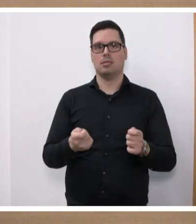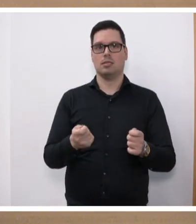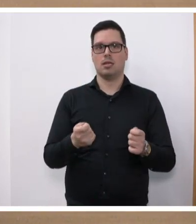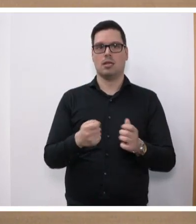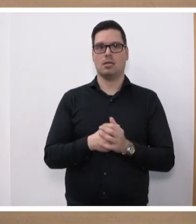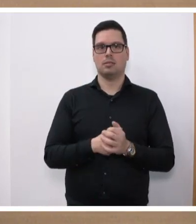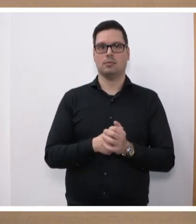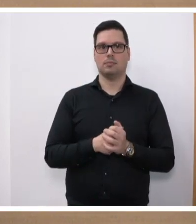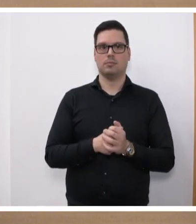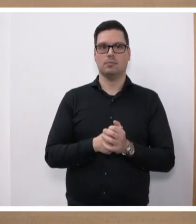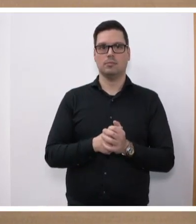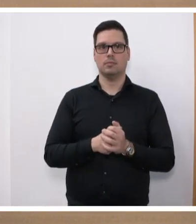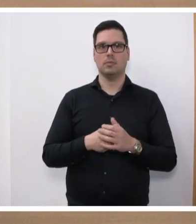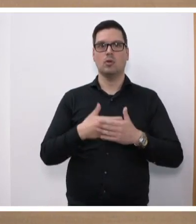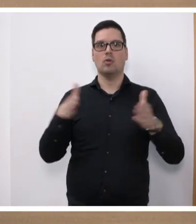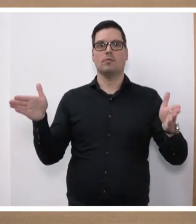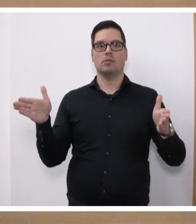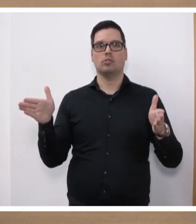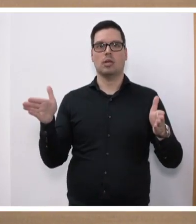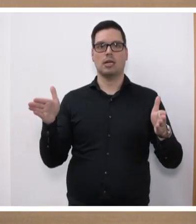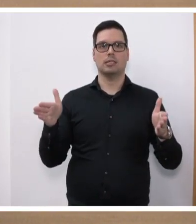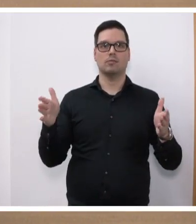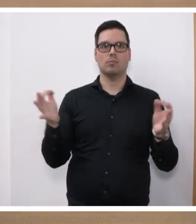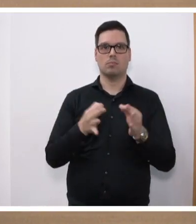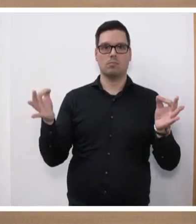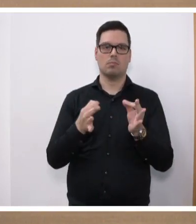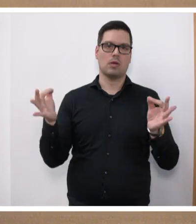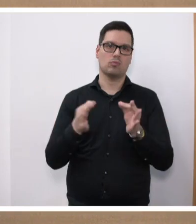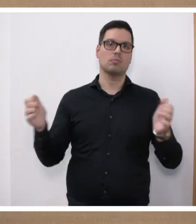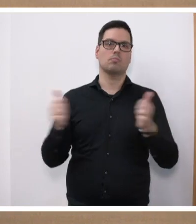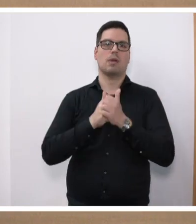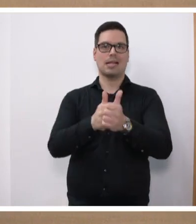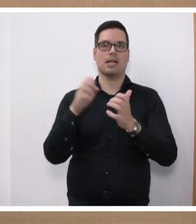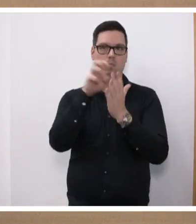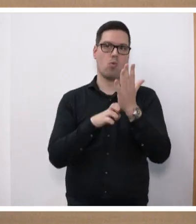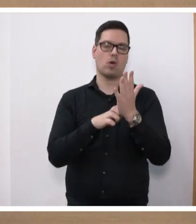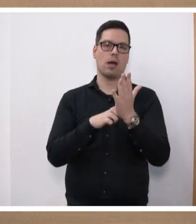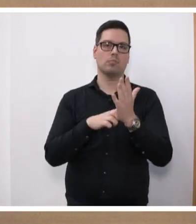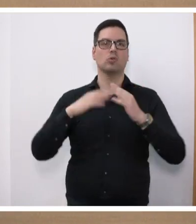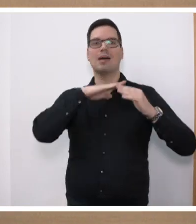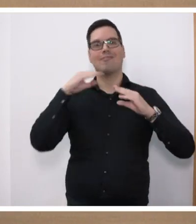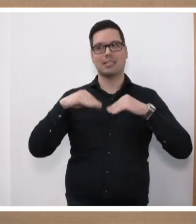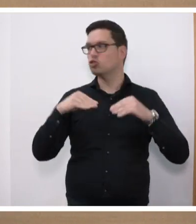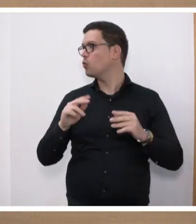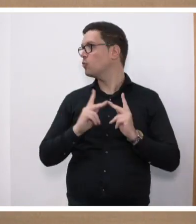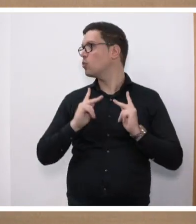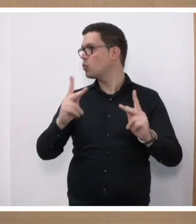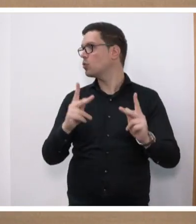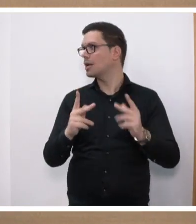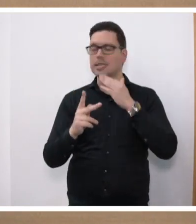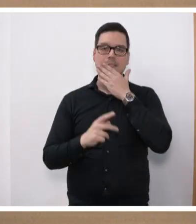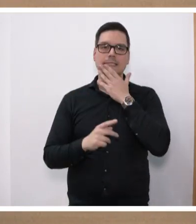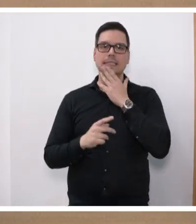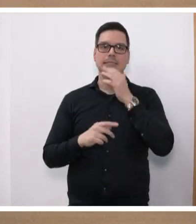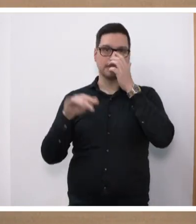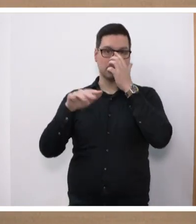Möglichkeit, jetzt auch noch mal die Öffentlichkeit herzustellen, die wir brauchen. Und mit dem Begleitprogramm jetzt auch über den Wasserstoffkongress und die Woche des Wasserstoff, wo wir